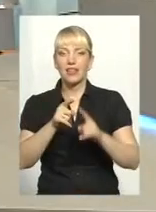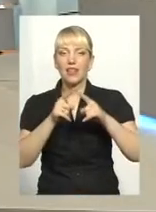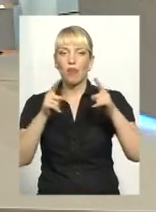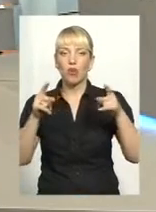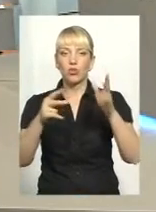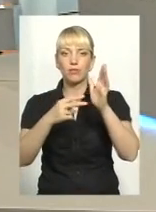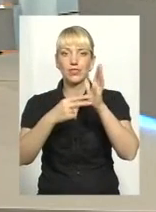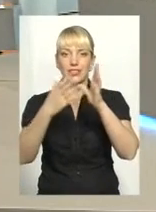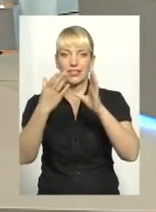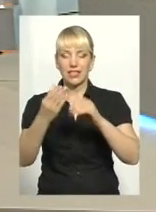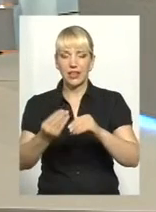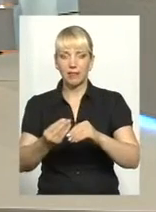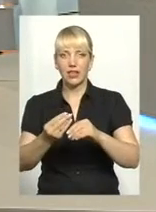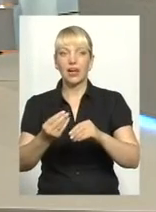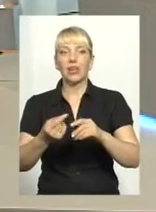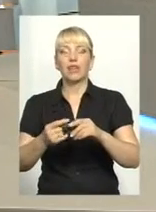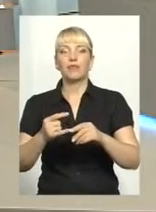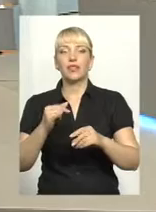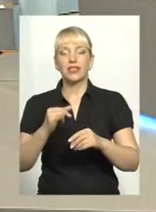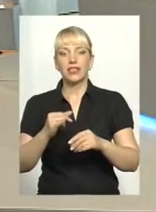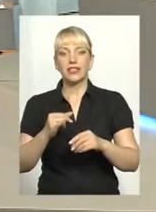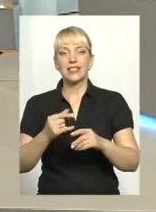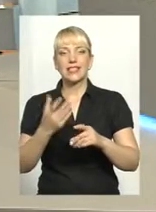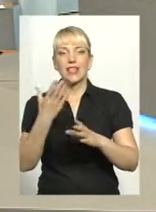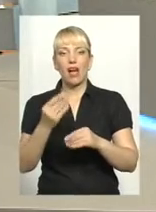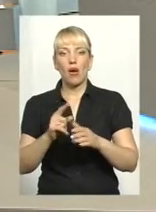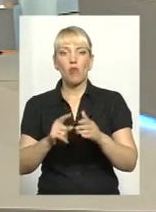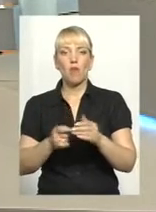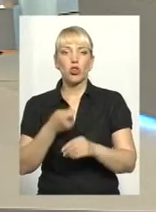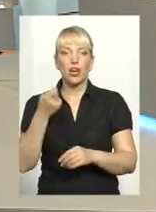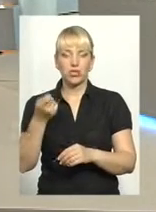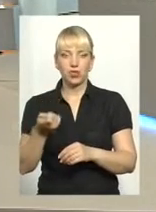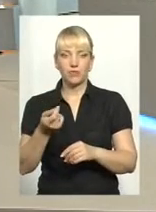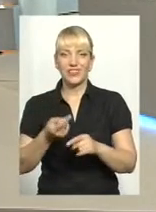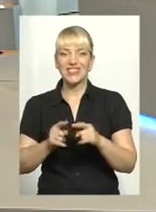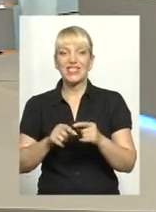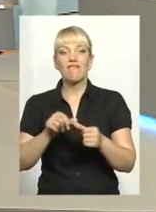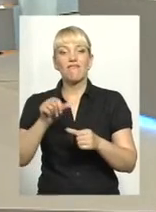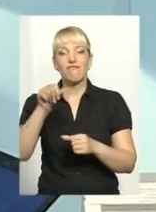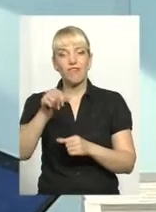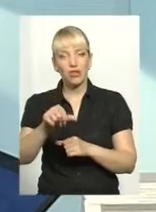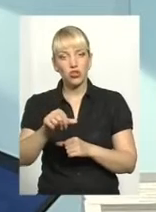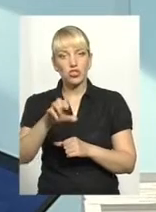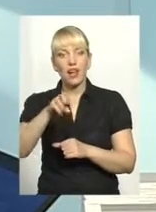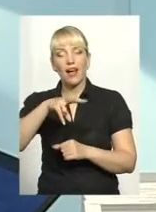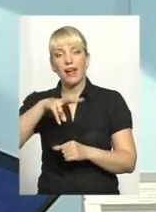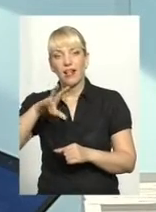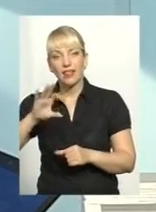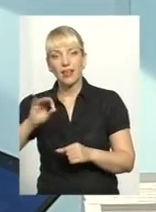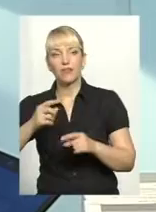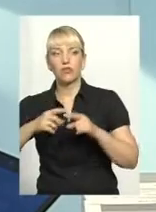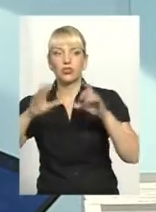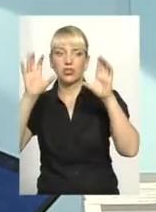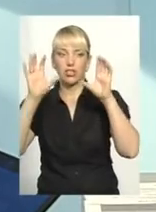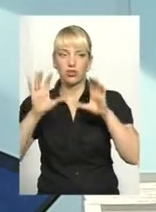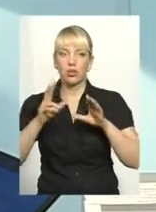дня її основної декларації. Тобто, це виключення, але воно ж все-таки законодавцем